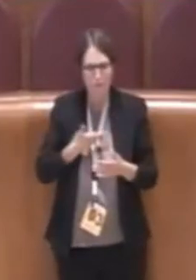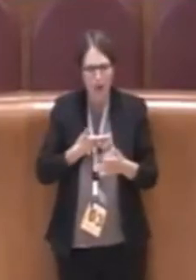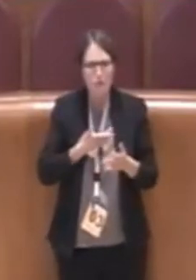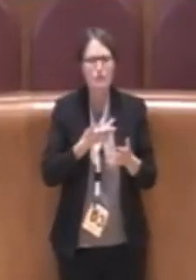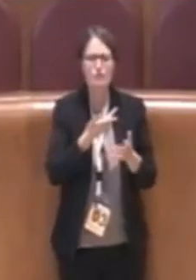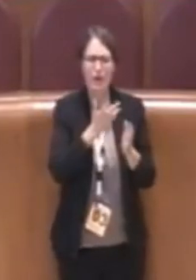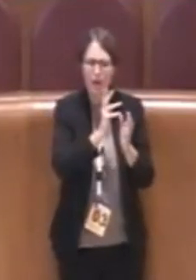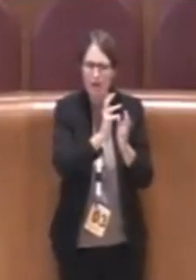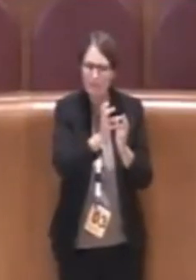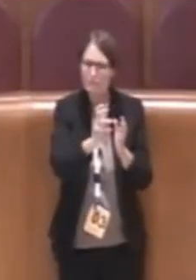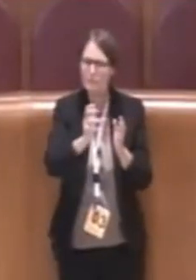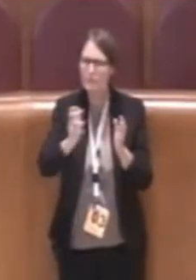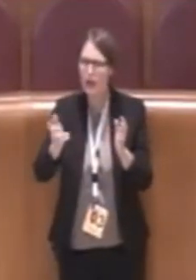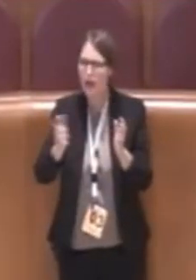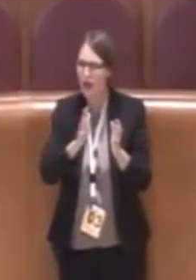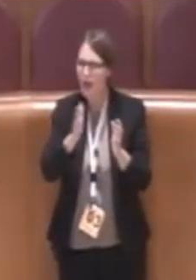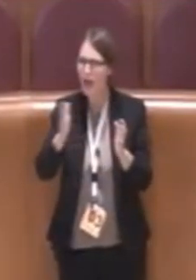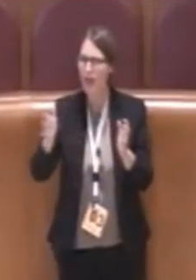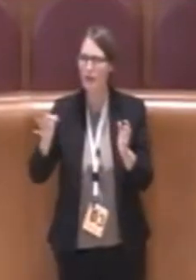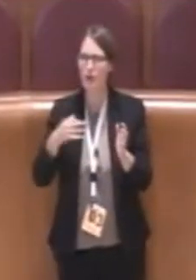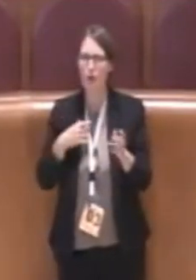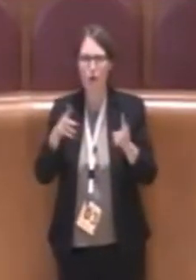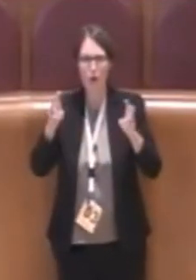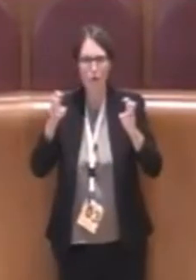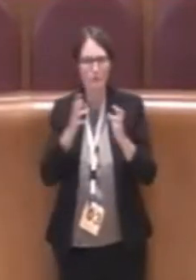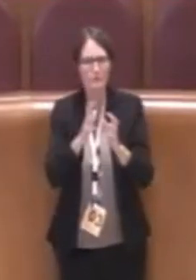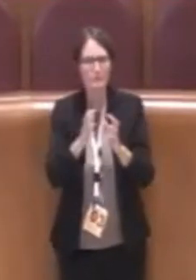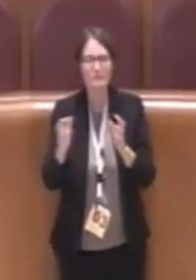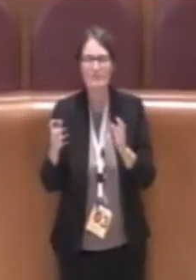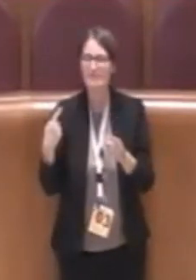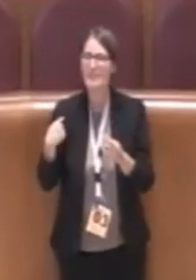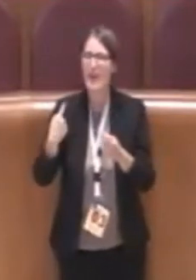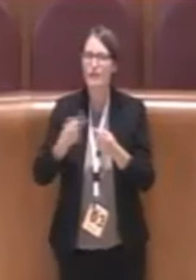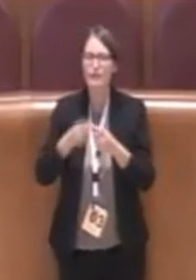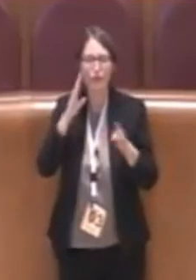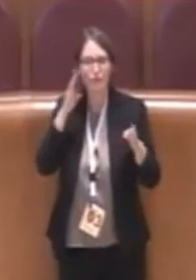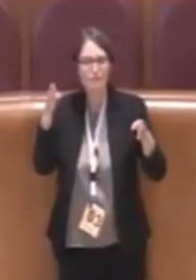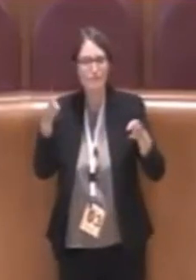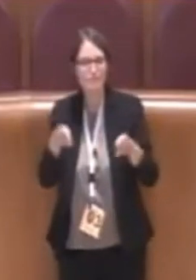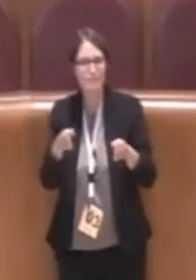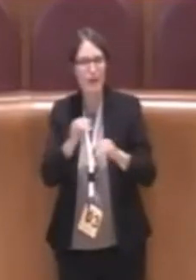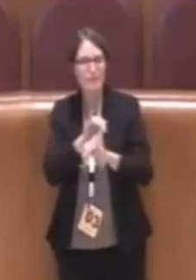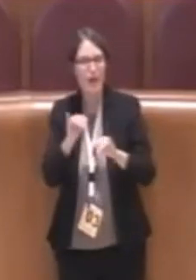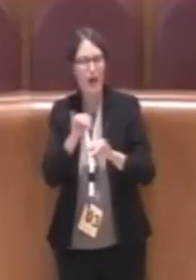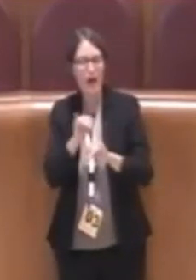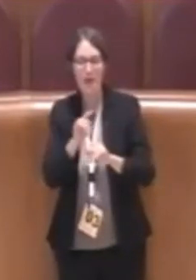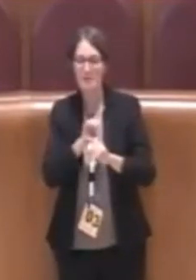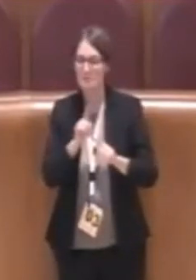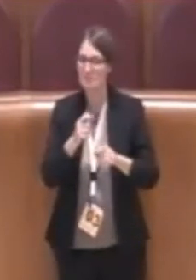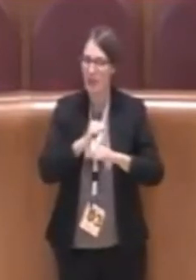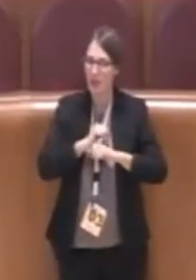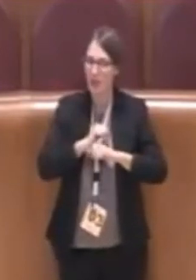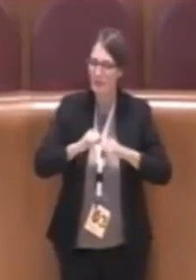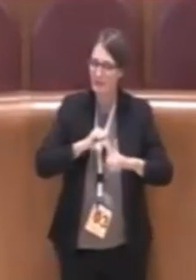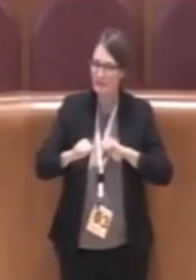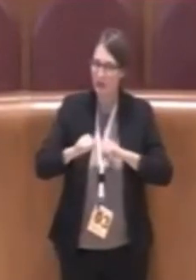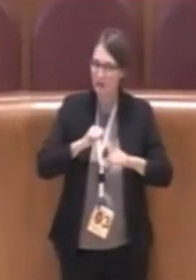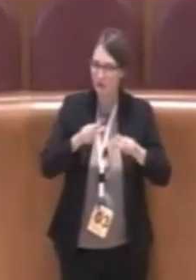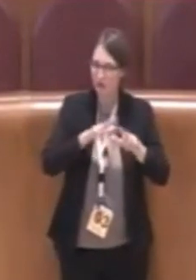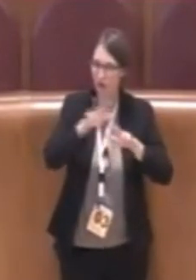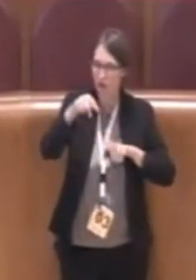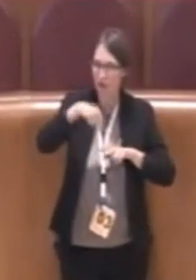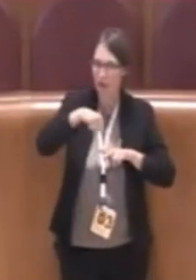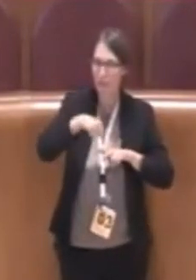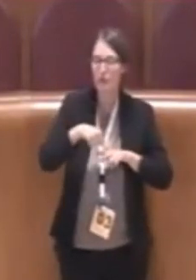che non sono mai stati presi veramente in considerazione né dall'amministrazione capitolina, proprio